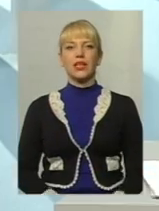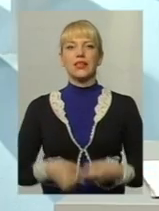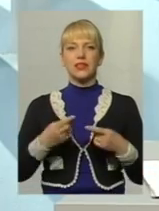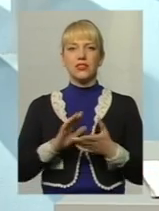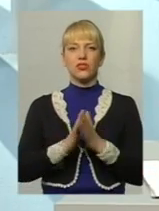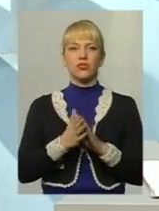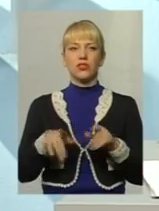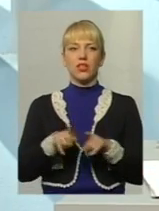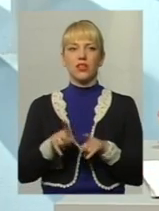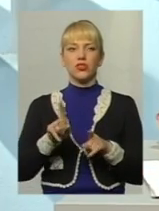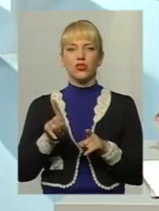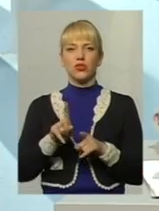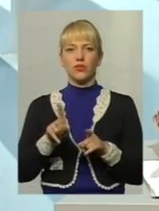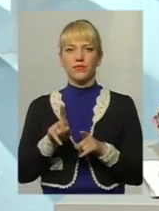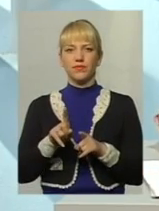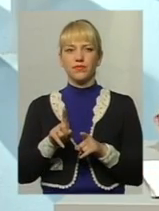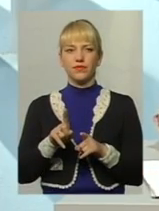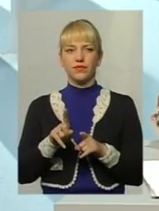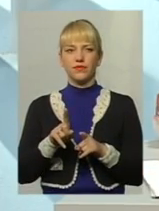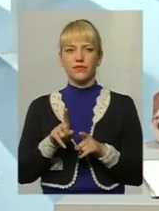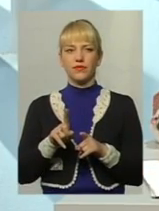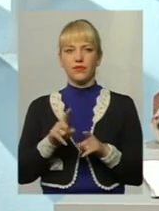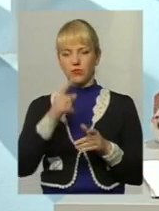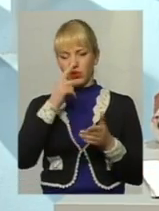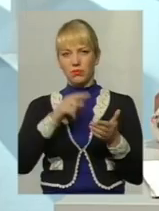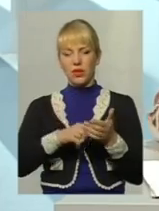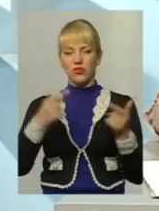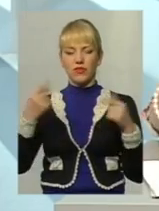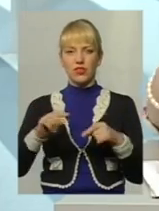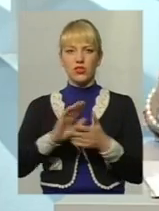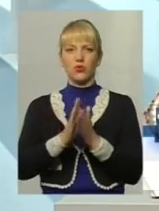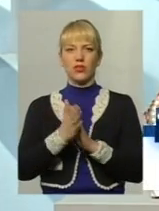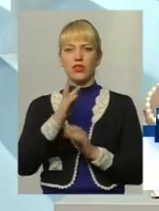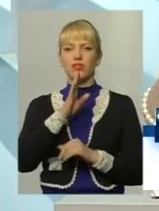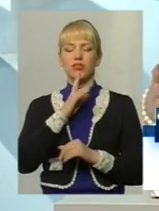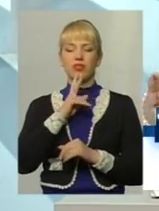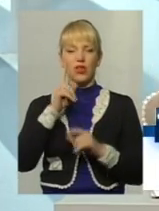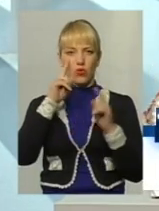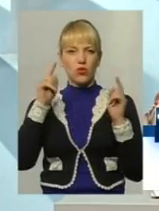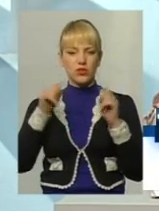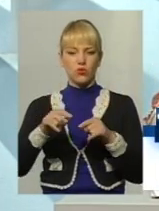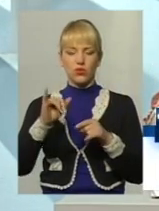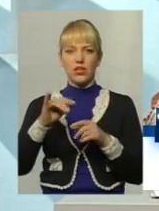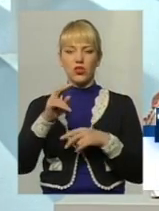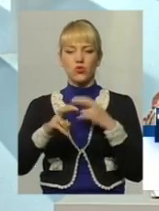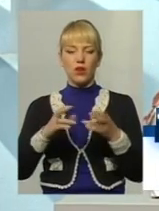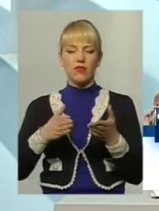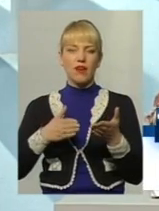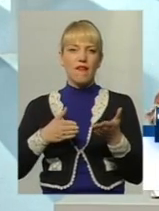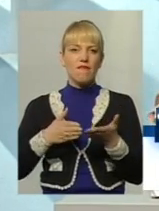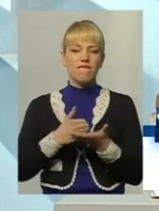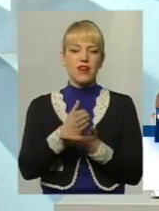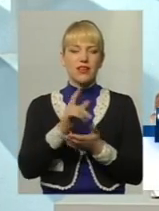ситуація така, що потрапляючи в кризову ситуацію, жінки концентруються, вони шукають вихід з ситуації,